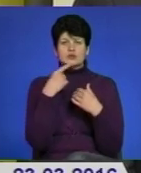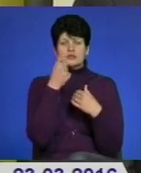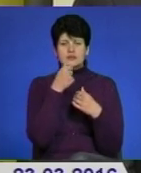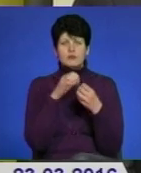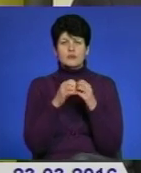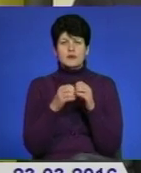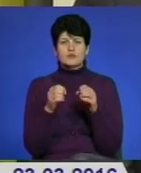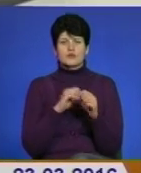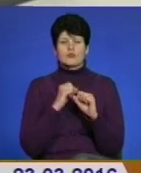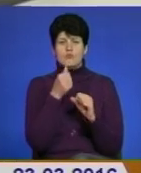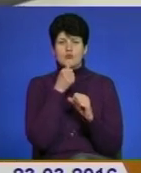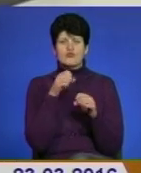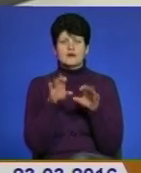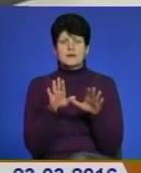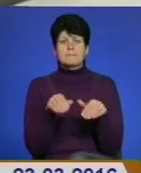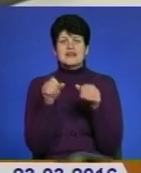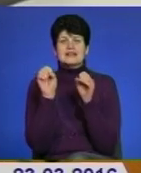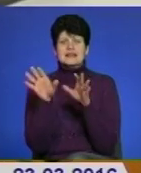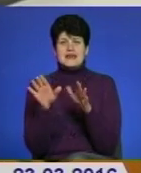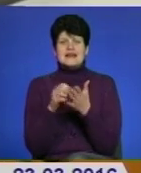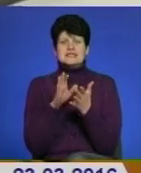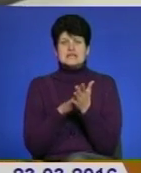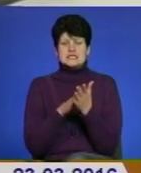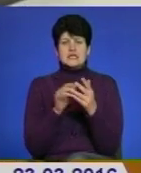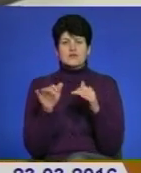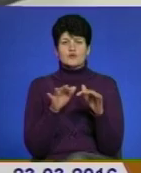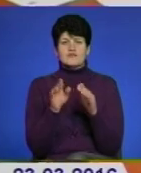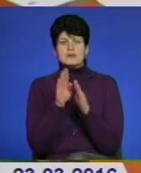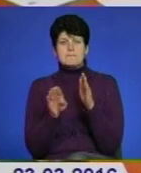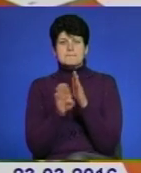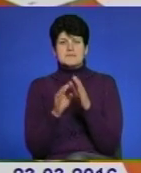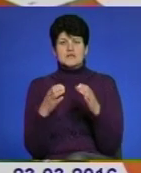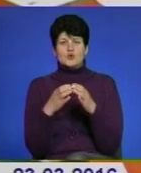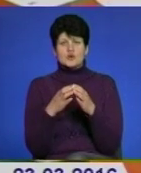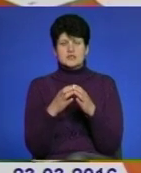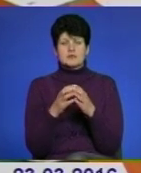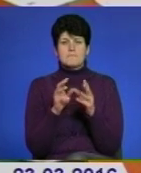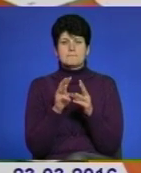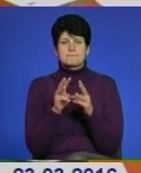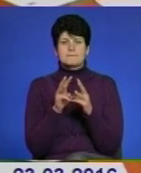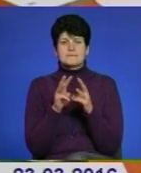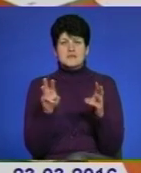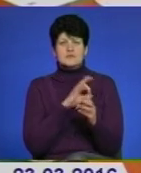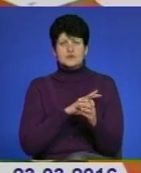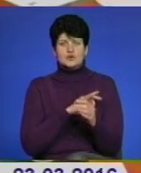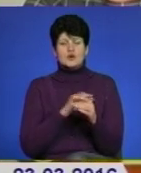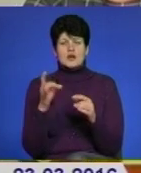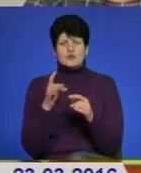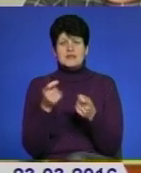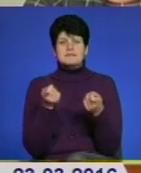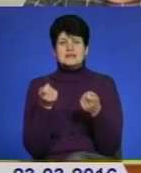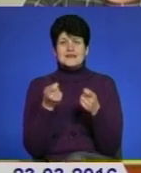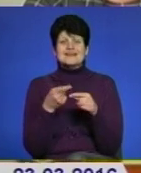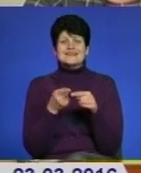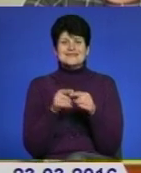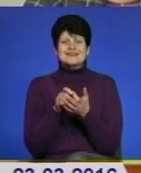намагаються вирішити шляхом передачі реєстраційних функцій від підрозділів Мінюсту до районних адміністрацій. Крім того, такі